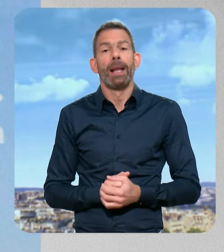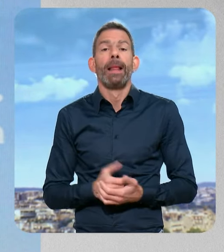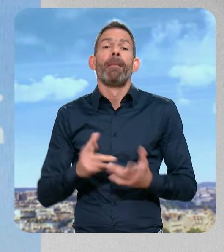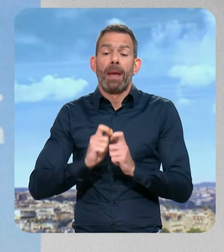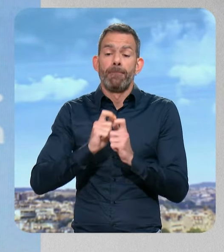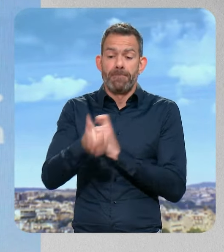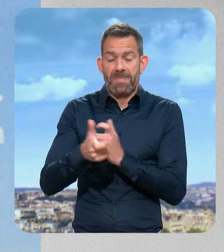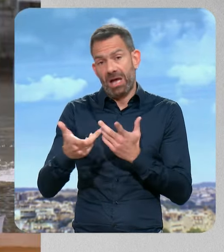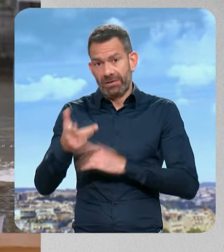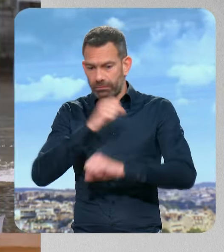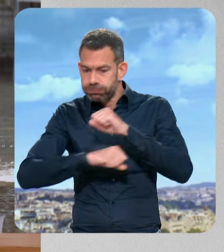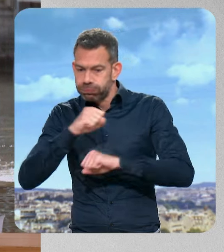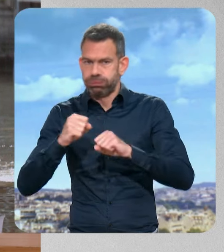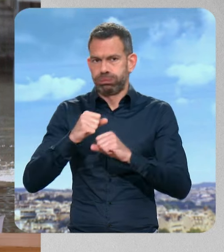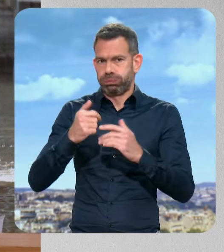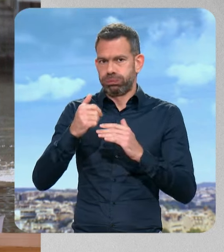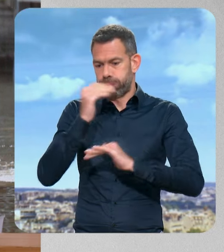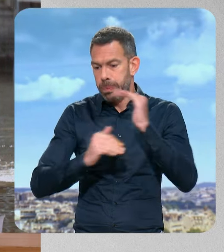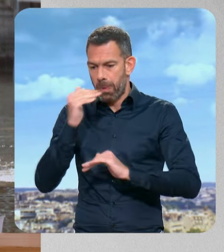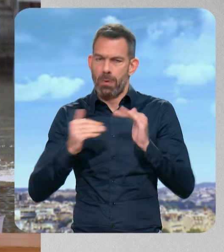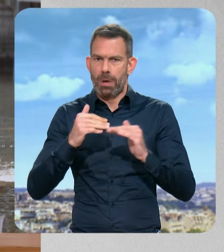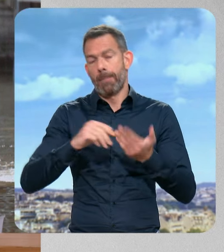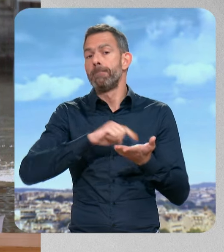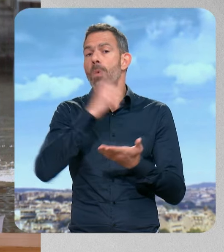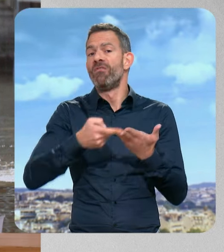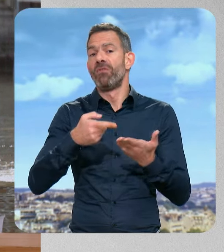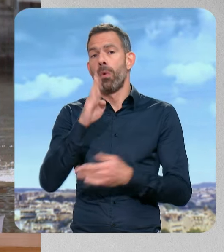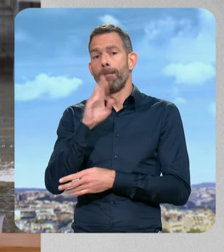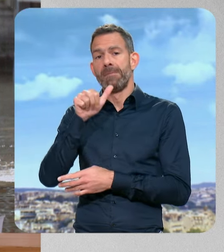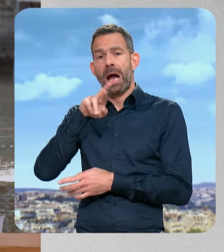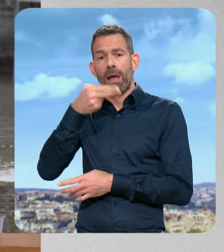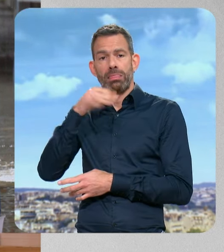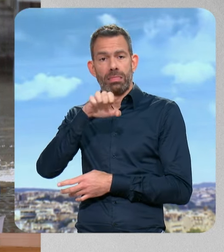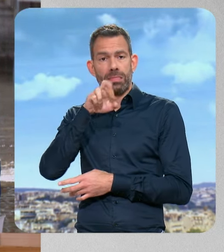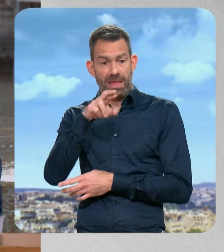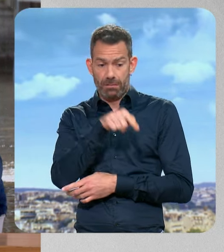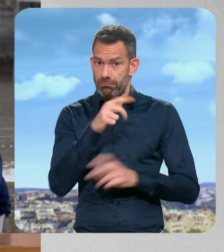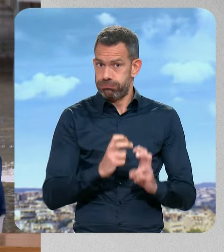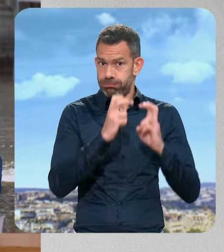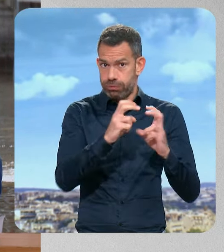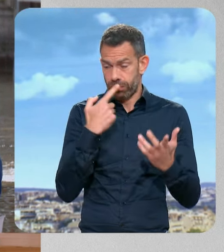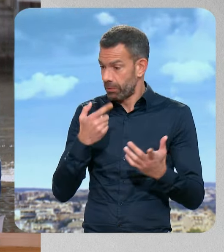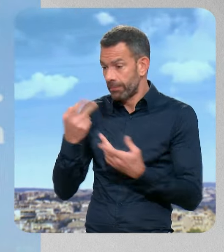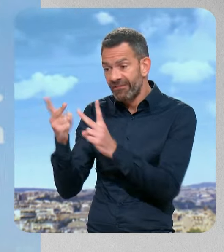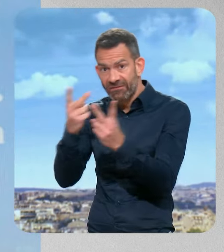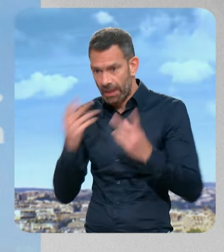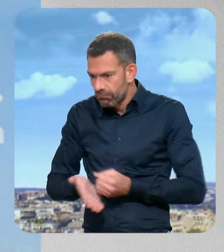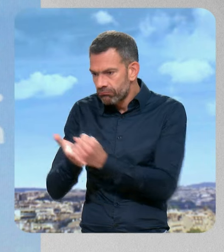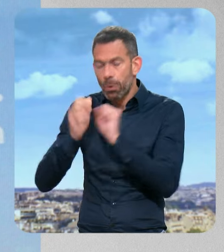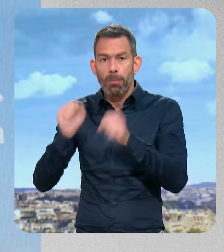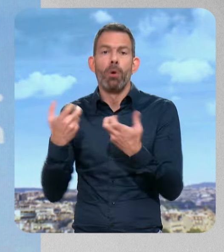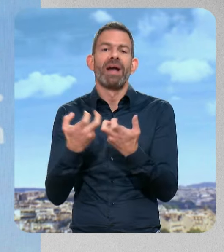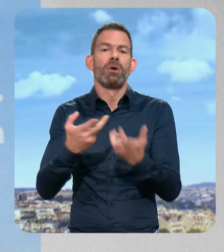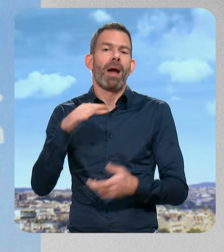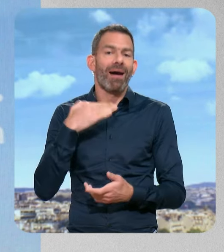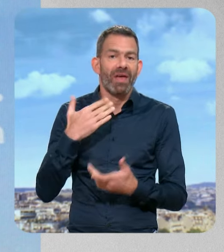ça va déclencher des dispositifs nationaux, notamment sur le fonds Barnier qui a été augmenté. Et on va pouvoir venir en soutien des communes. Je pense à nos amis Ardéchoix. J'ai eu encore